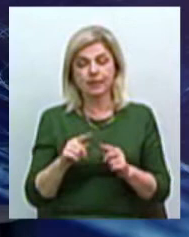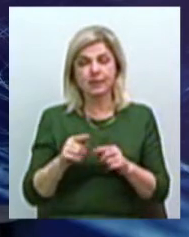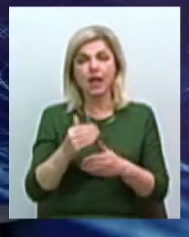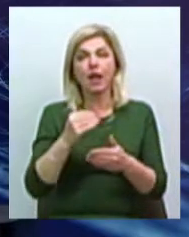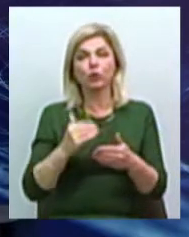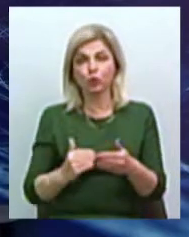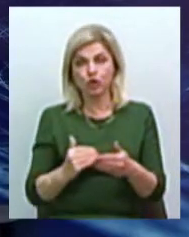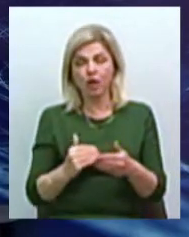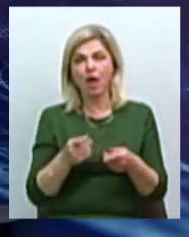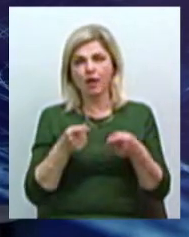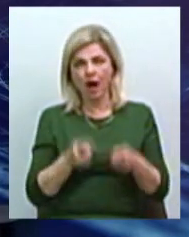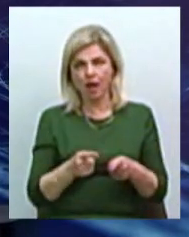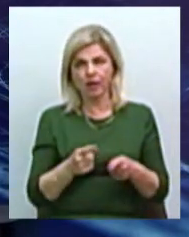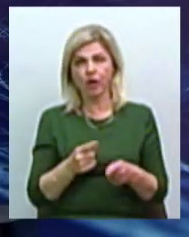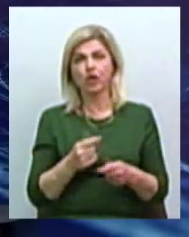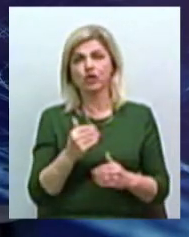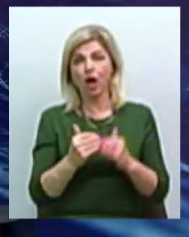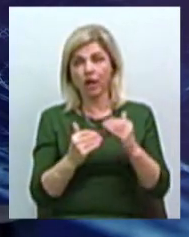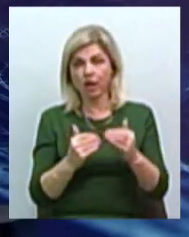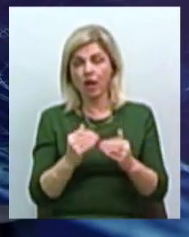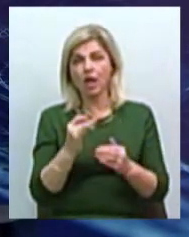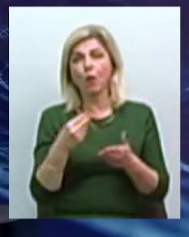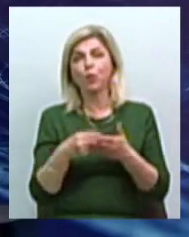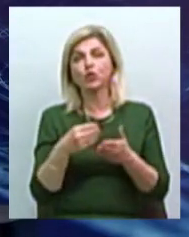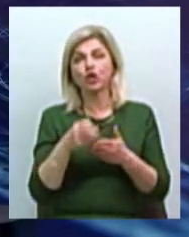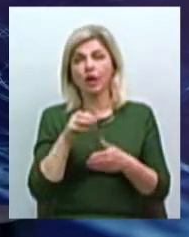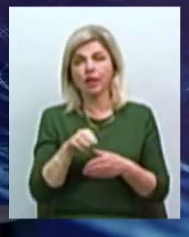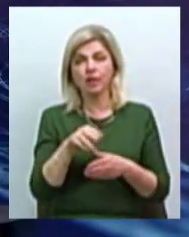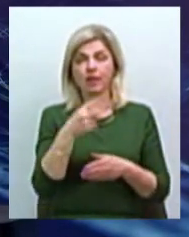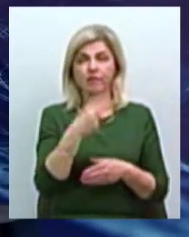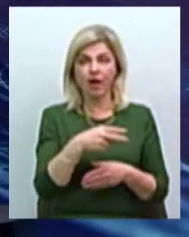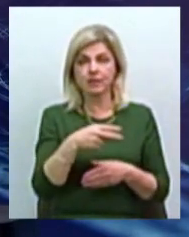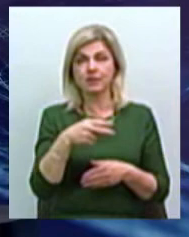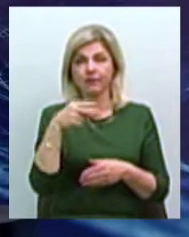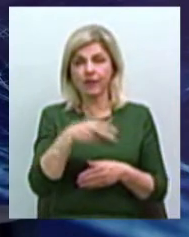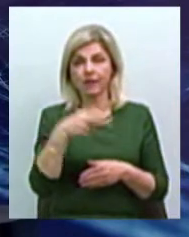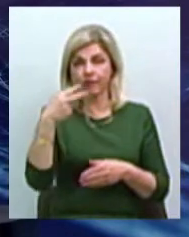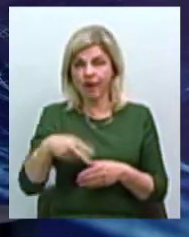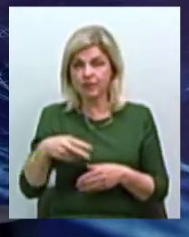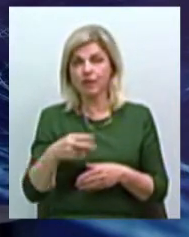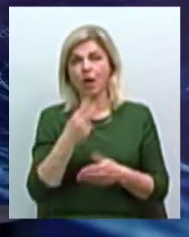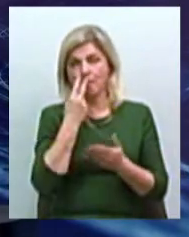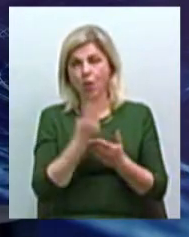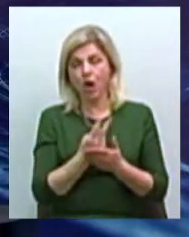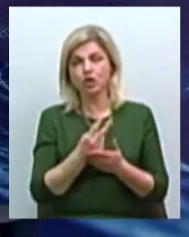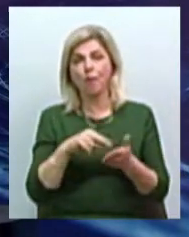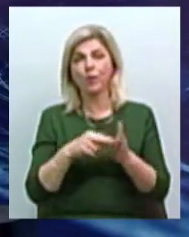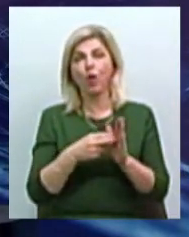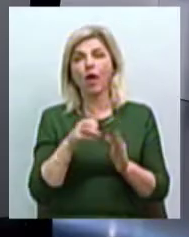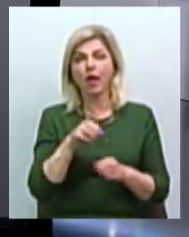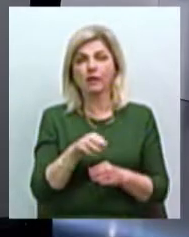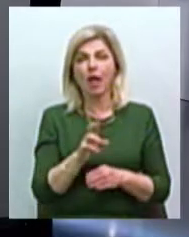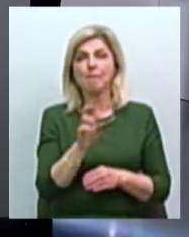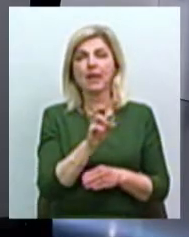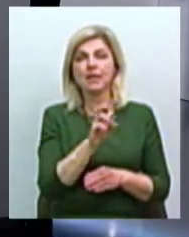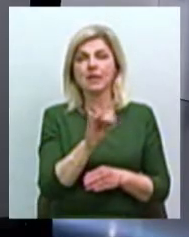реальні шаги, і в бюджете 2020 ми покажем пилотні проекти Березанська, Коблівська,